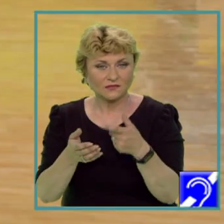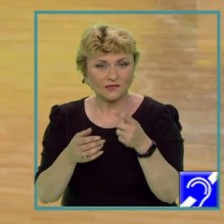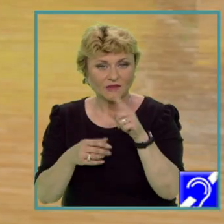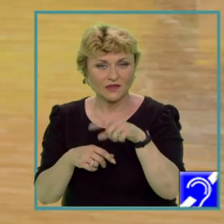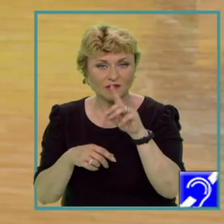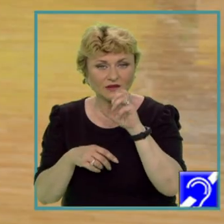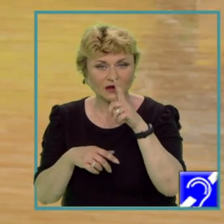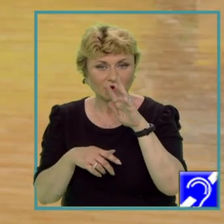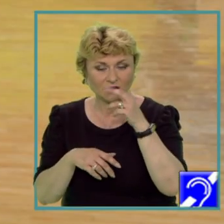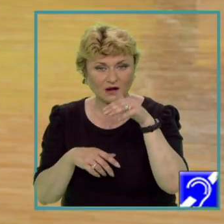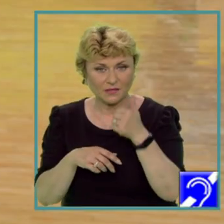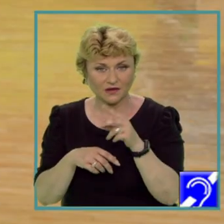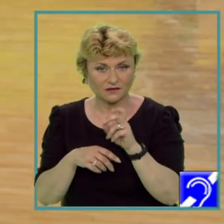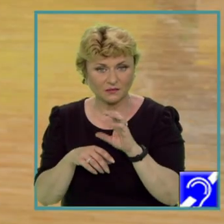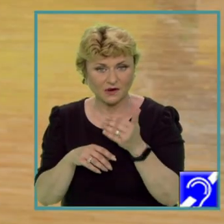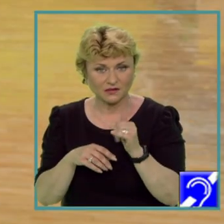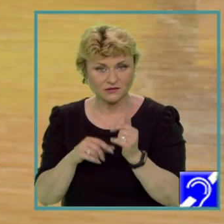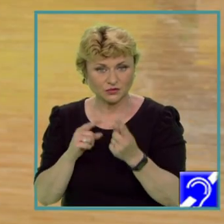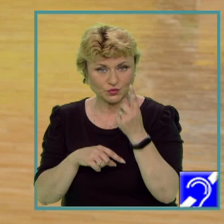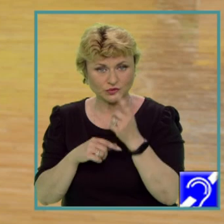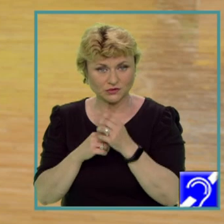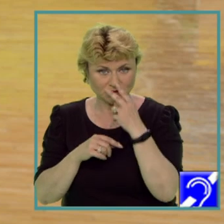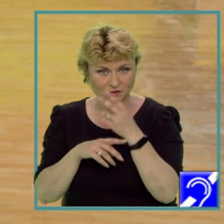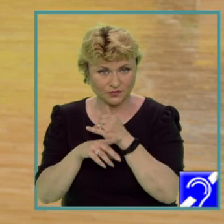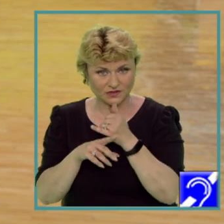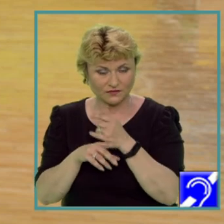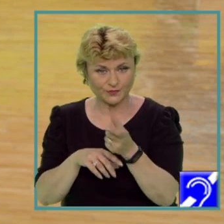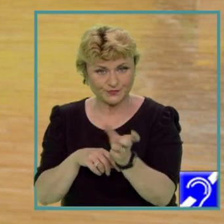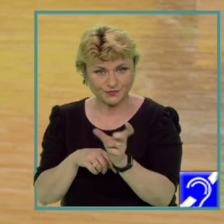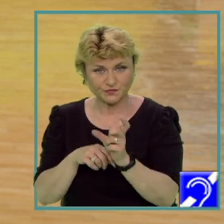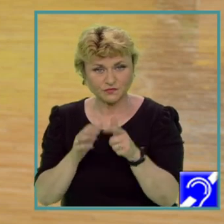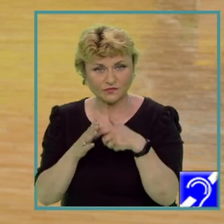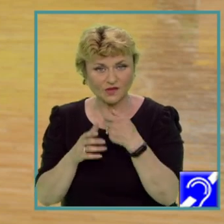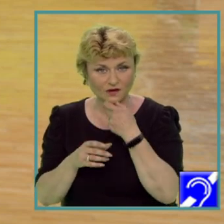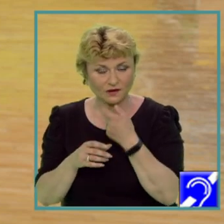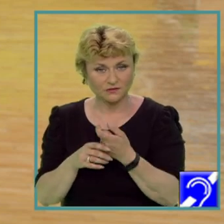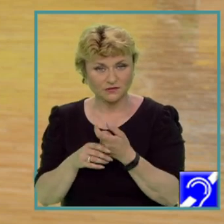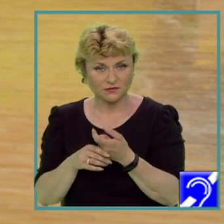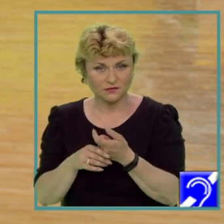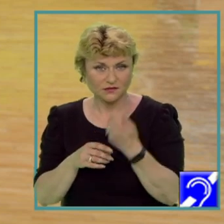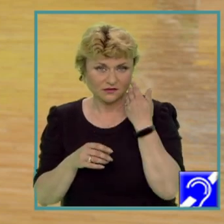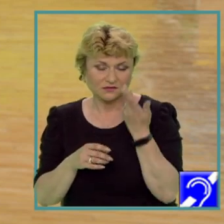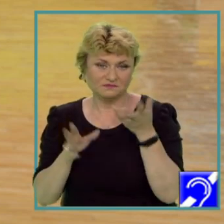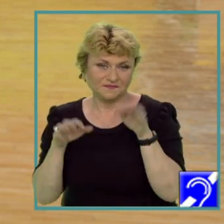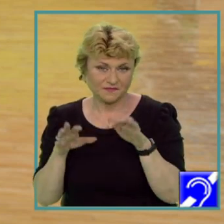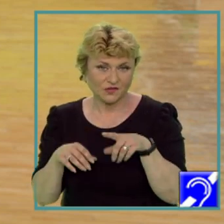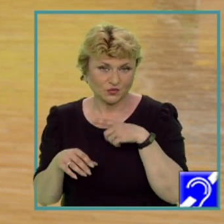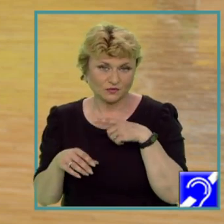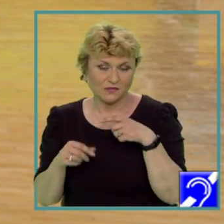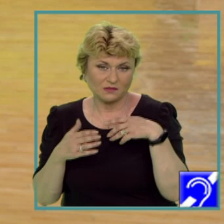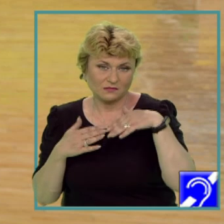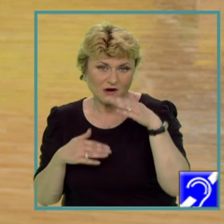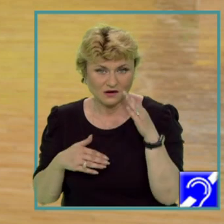Printr-o analiză atentă a graficului observăm o perioadă din an când precipitațiile sunt mai edicate, o